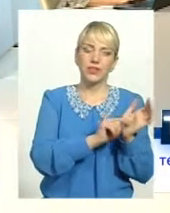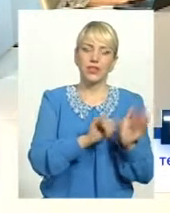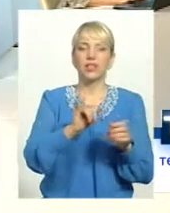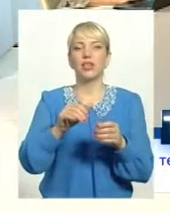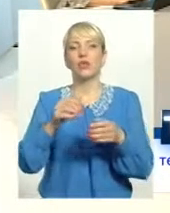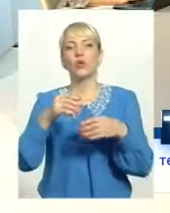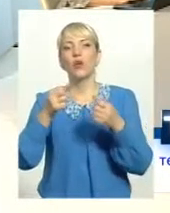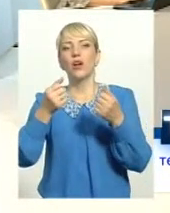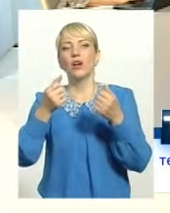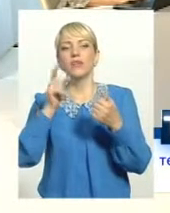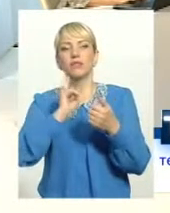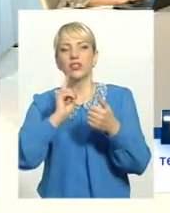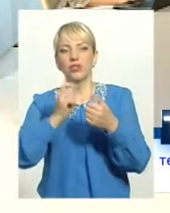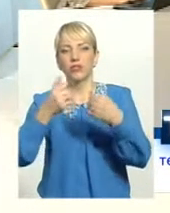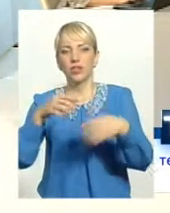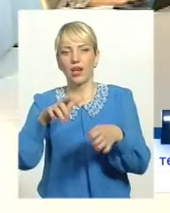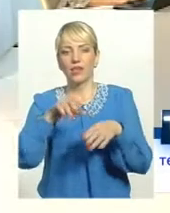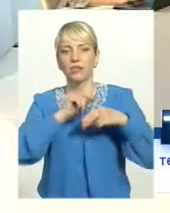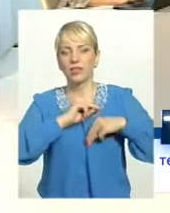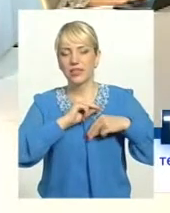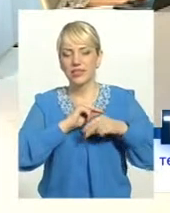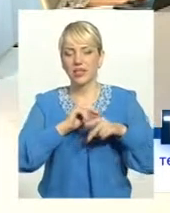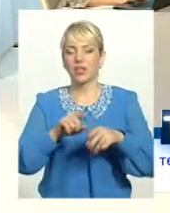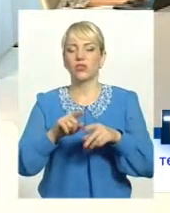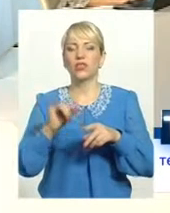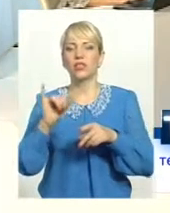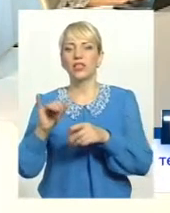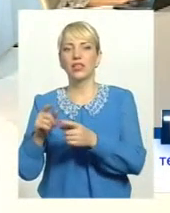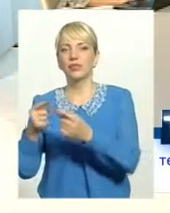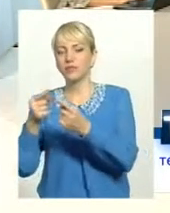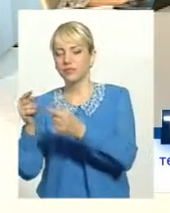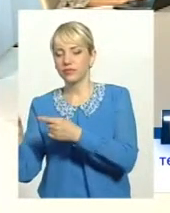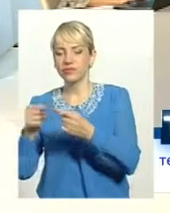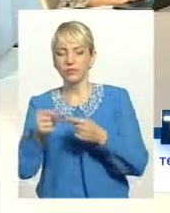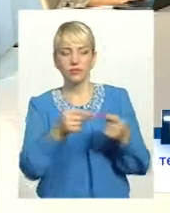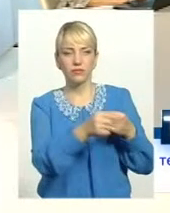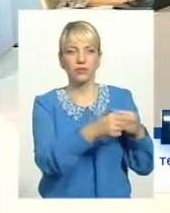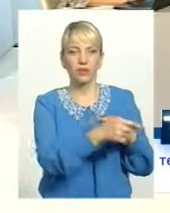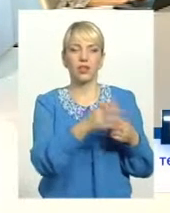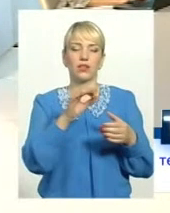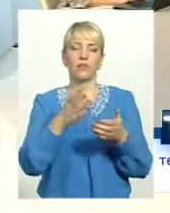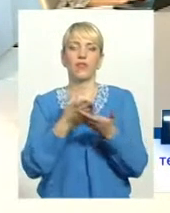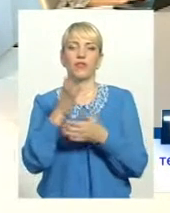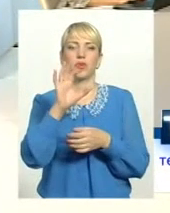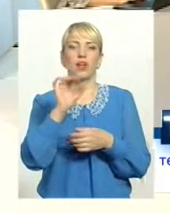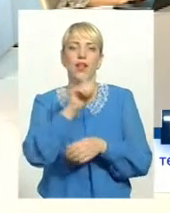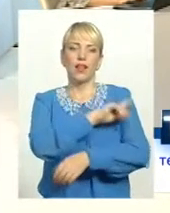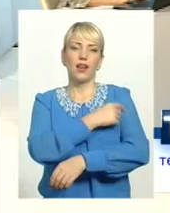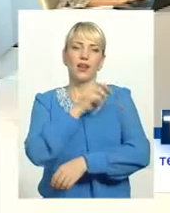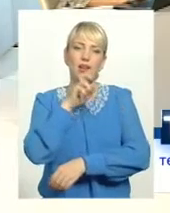працездатності. Тобто, оті суми розходяться. І потім виплата йде лікарняних, допомоги по безробітню,